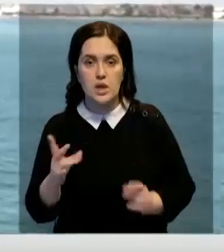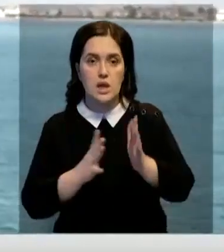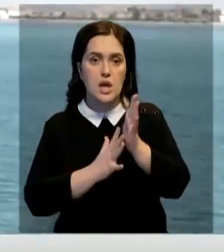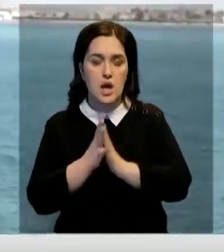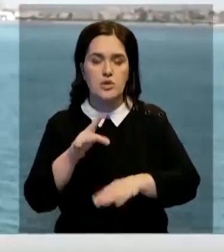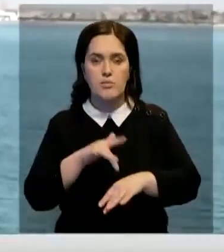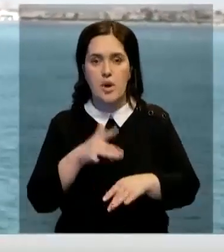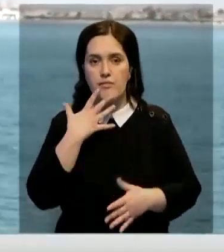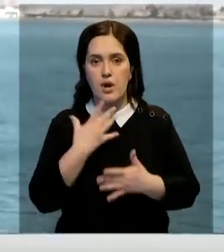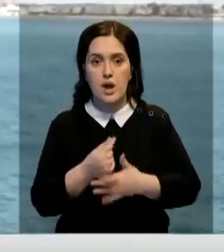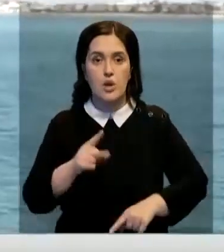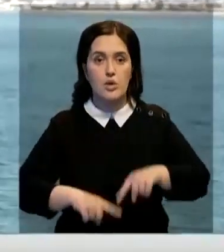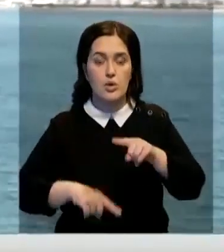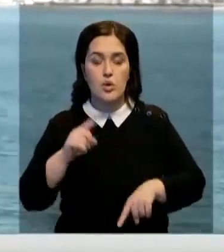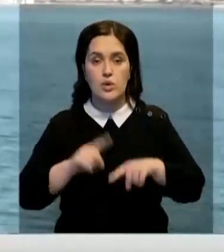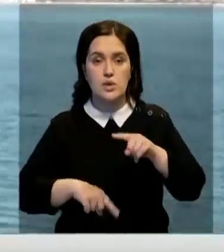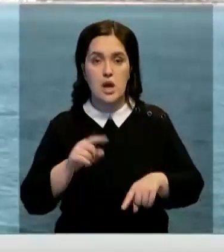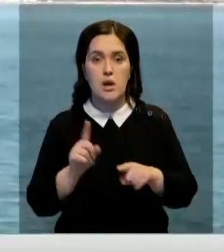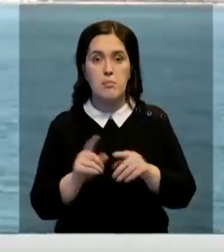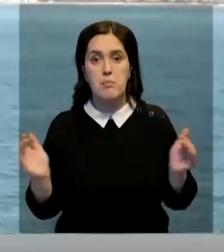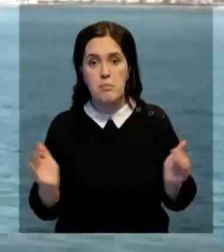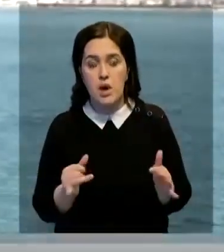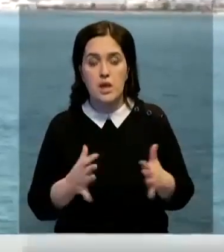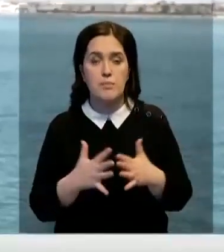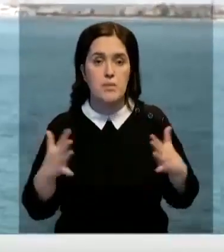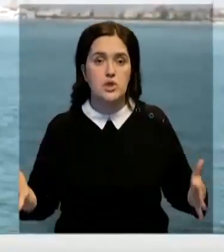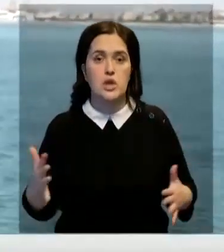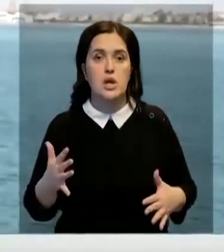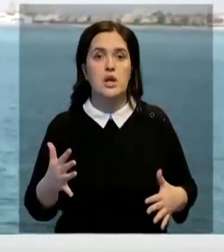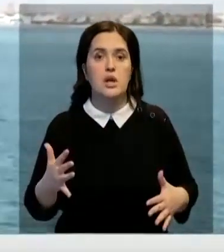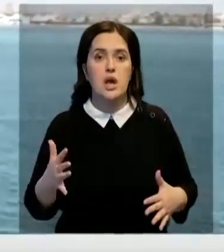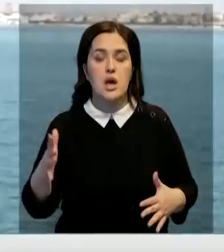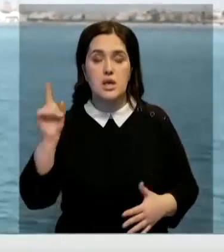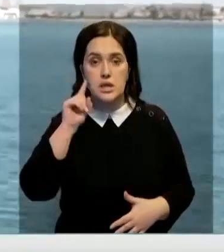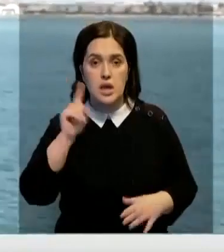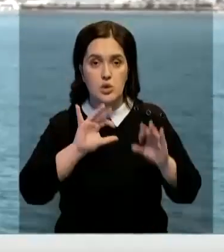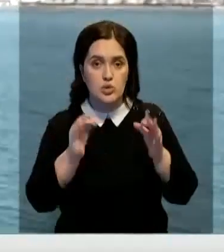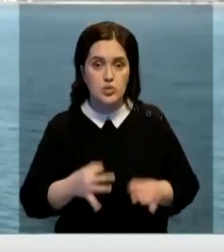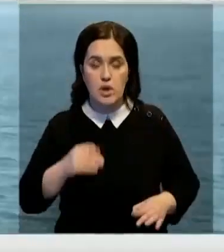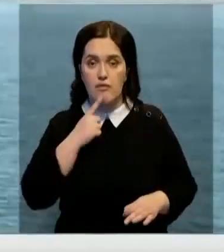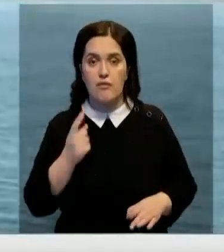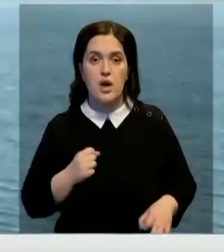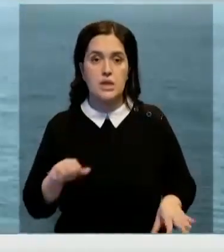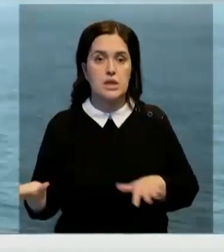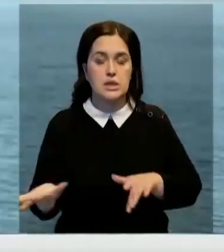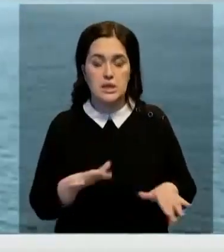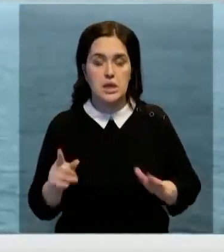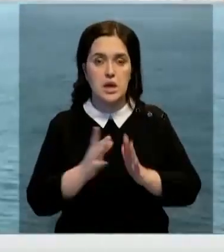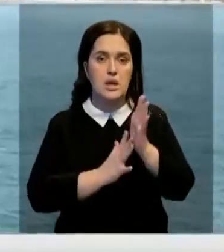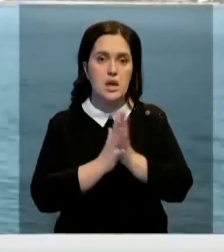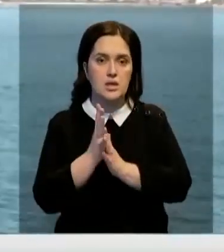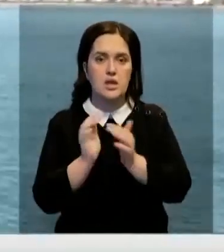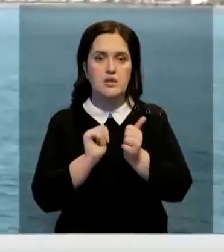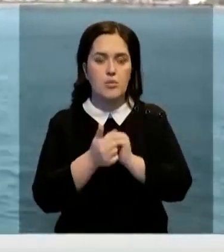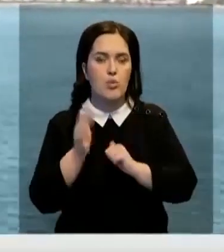патриотами своей родины. Как малый, так и большой. С юных лет познают искусство военного дела. Так сказать, растет смена